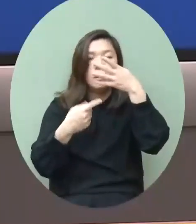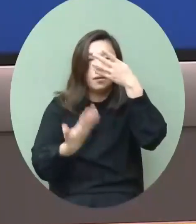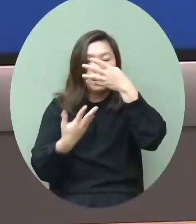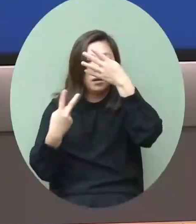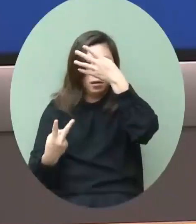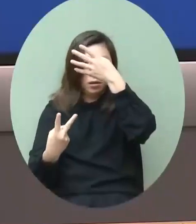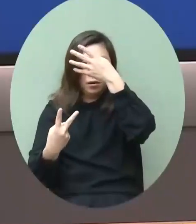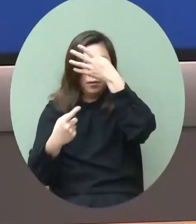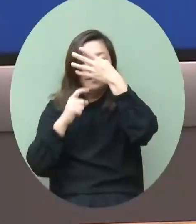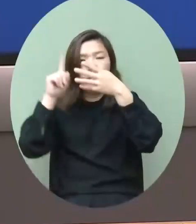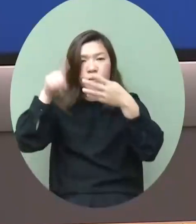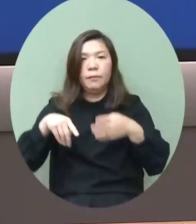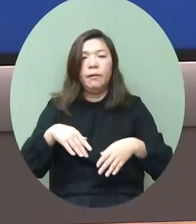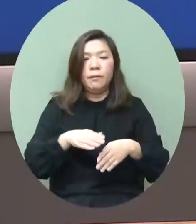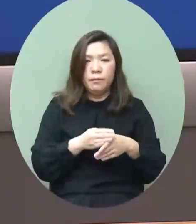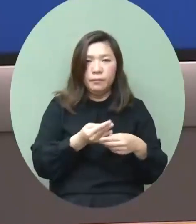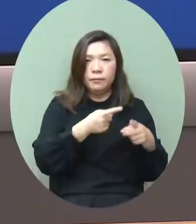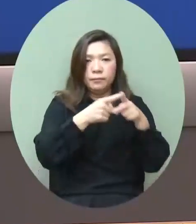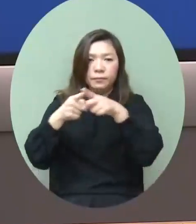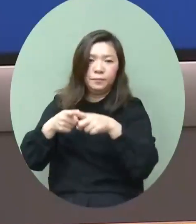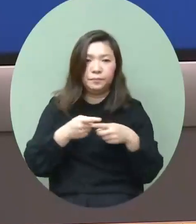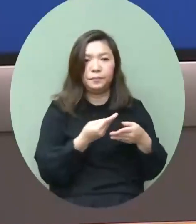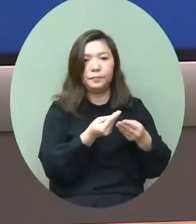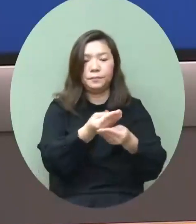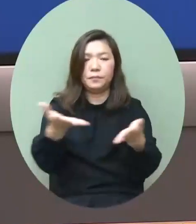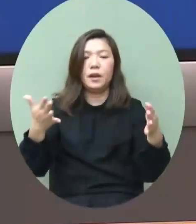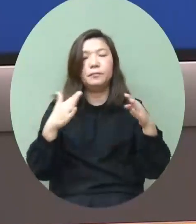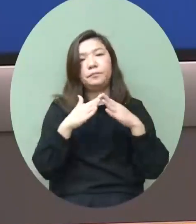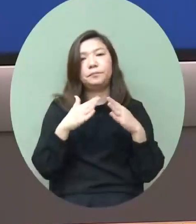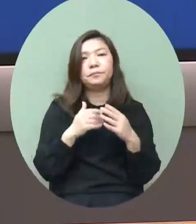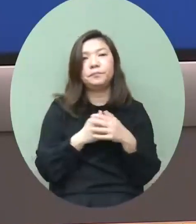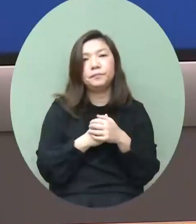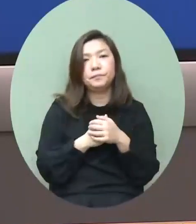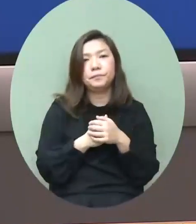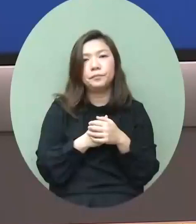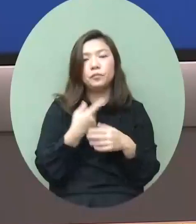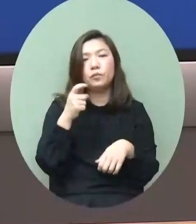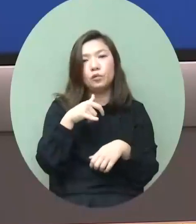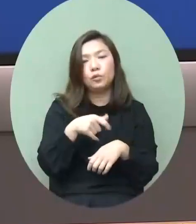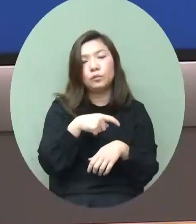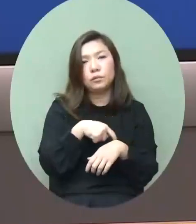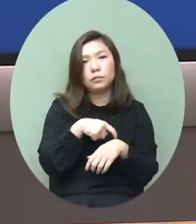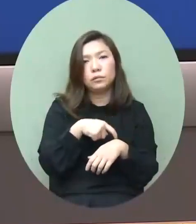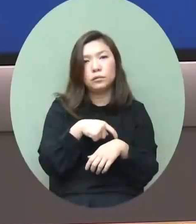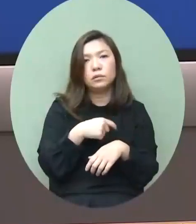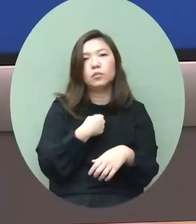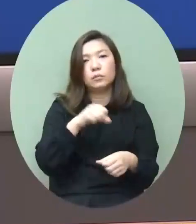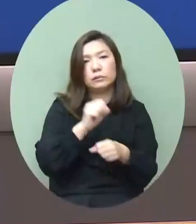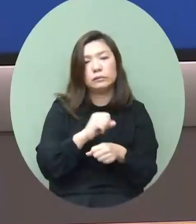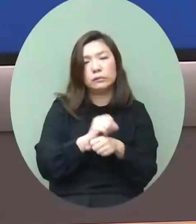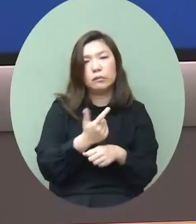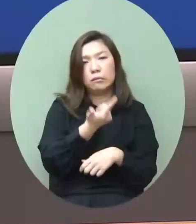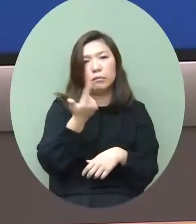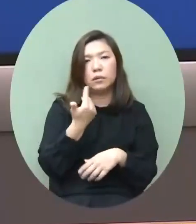就開始向全港的家庭住戶派發屆時就需要更加多的義工